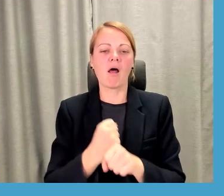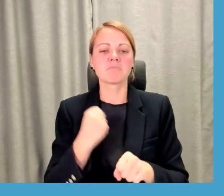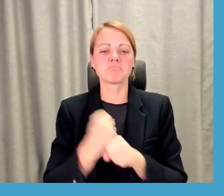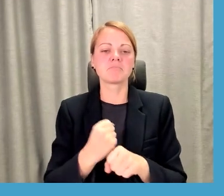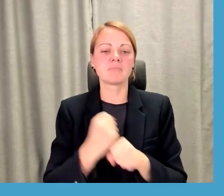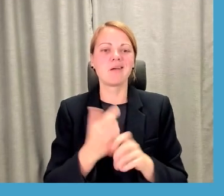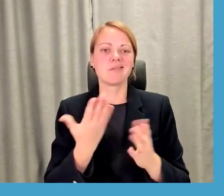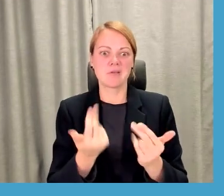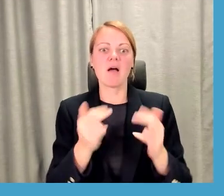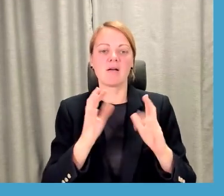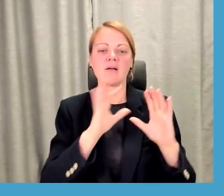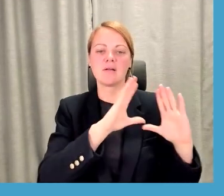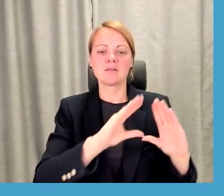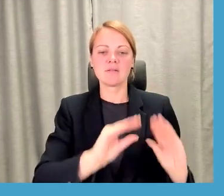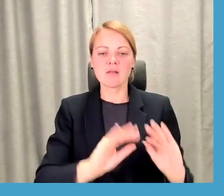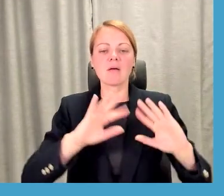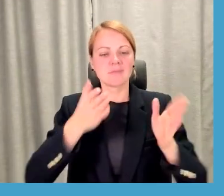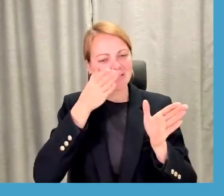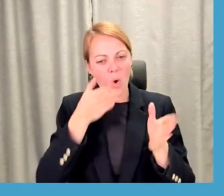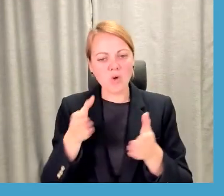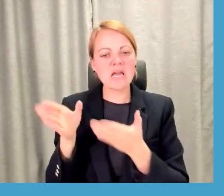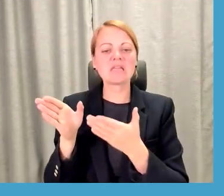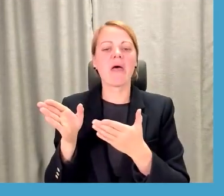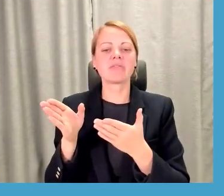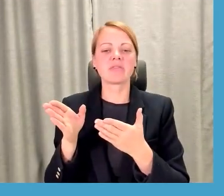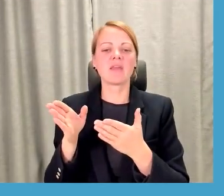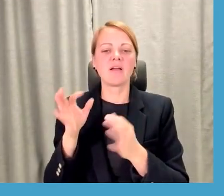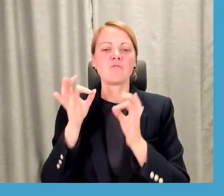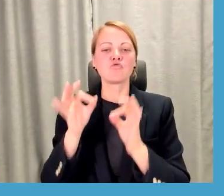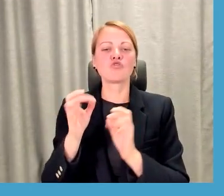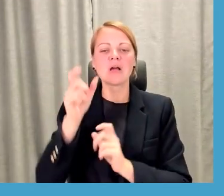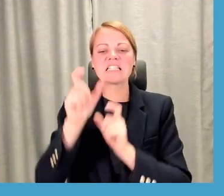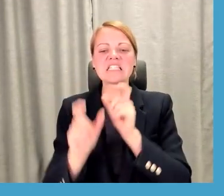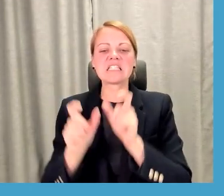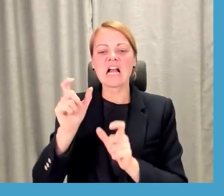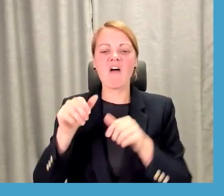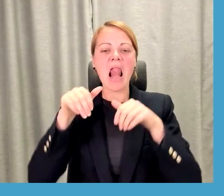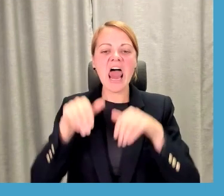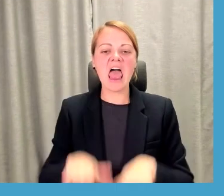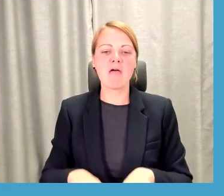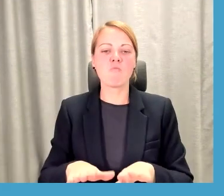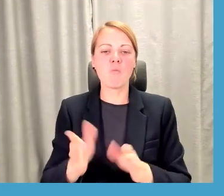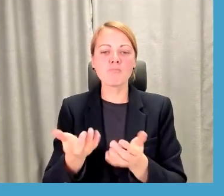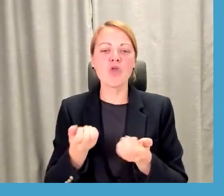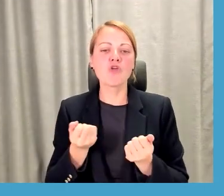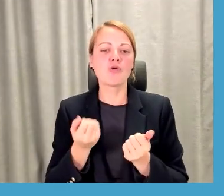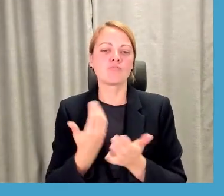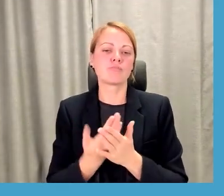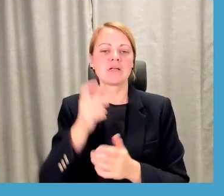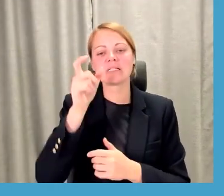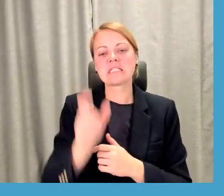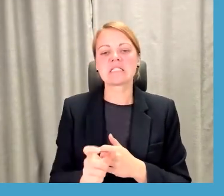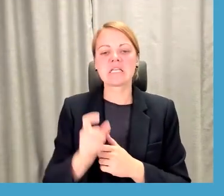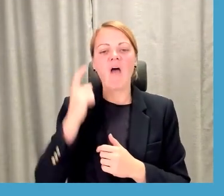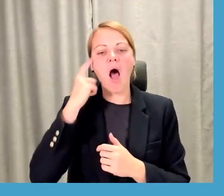Tādēļ vajadzētu, tomēr, nu, orientēties uz to, kas ir saistīts ar tieši cilvēku, lai mums pieņemšanu cilvēku, nekā